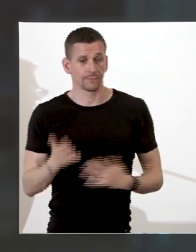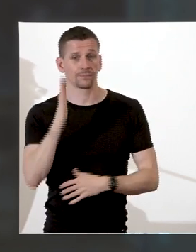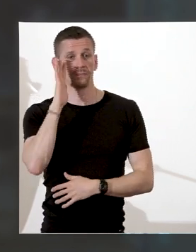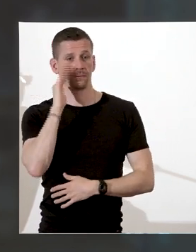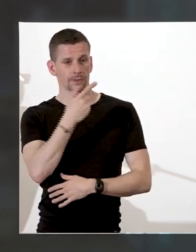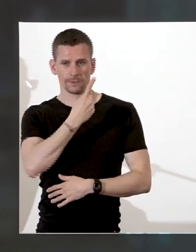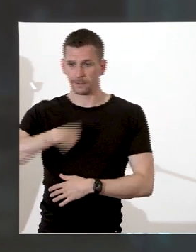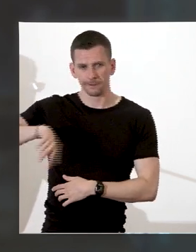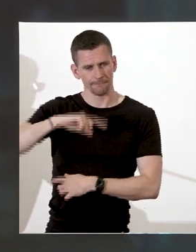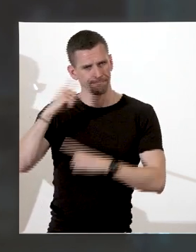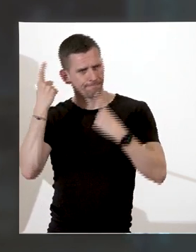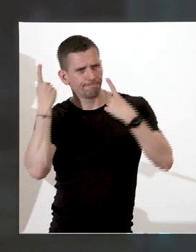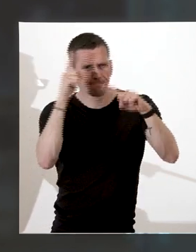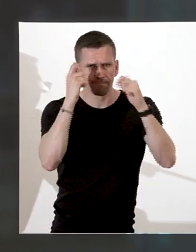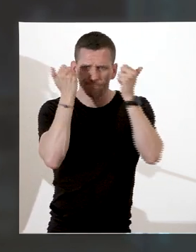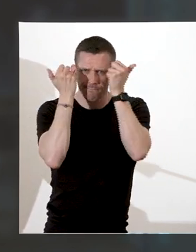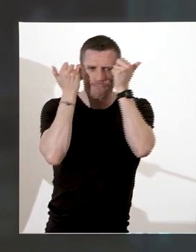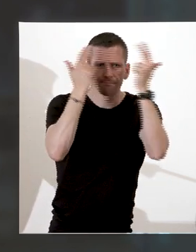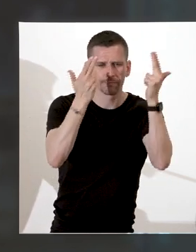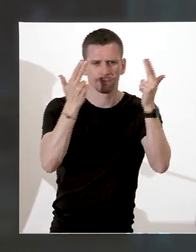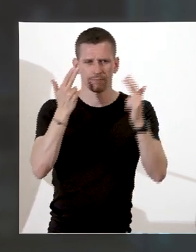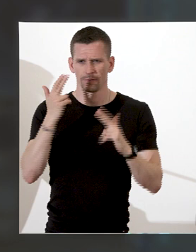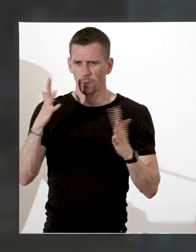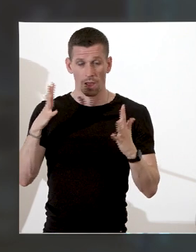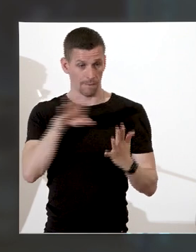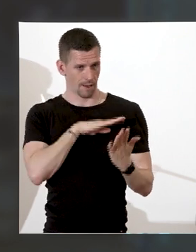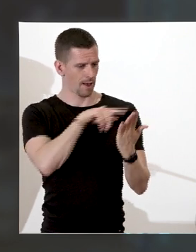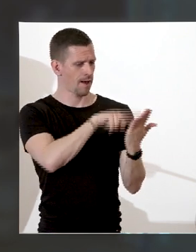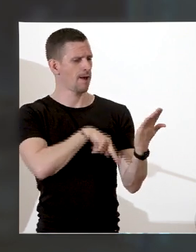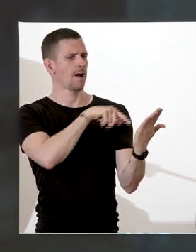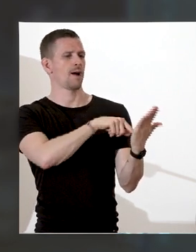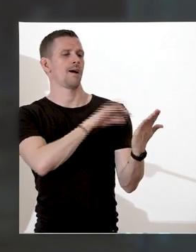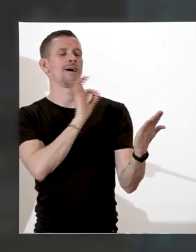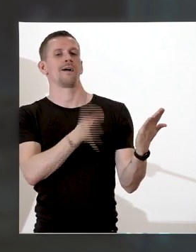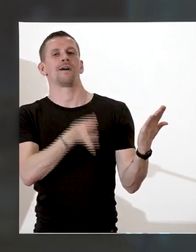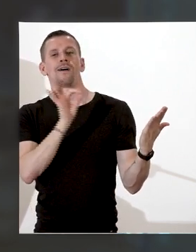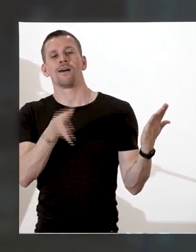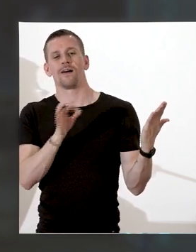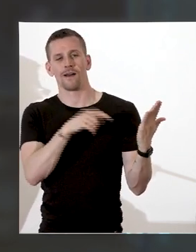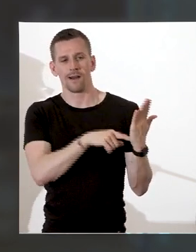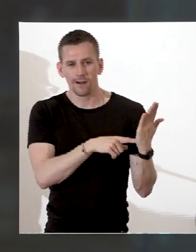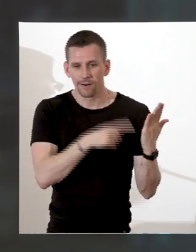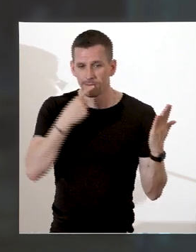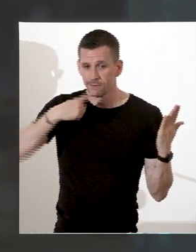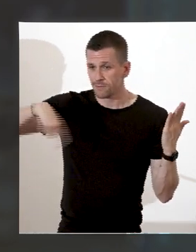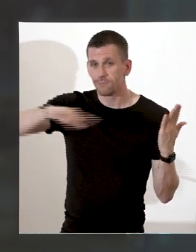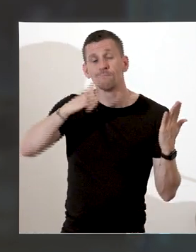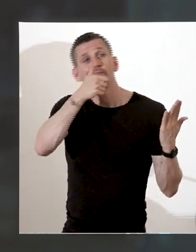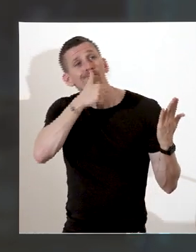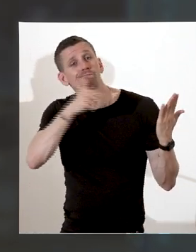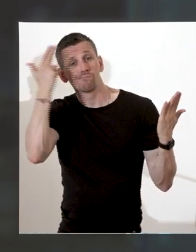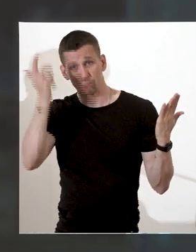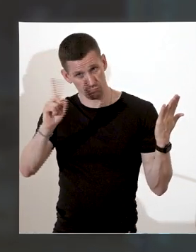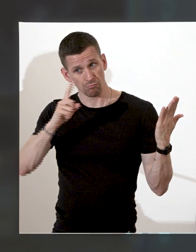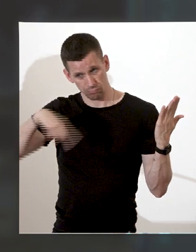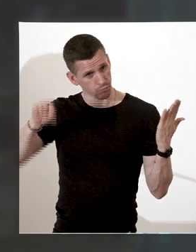les populations mises en esclavage, en capacité d'agir. Ces hommes, ces femmes et ces enfants n'ont en effet pas été des sujets